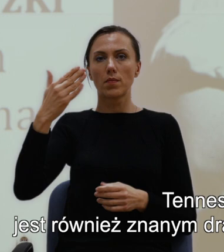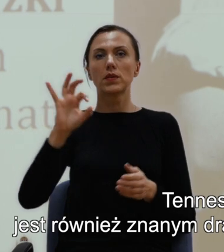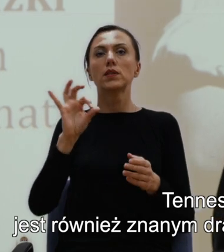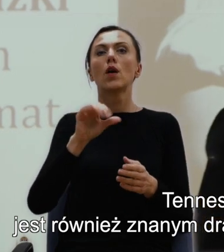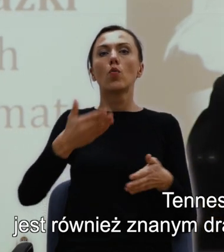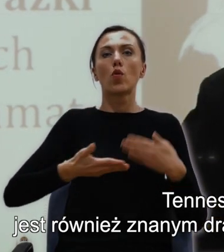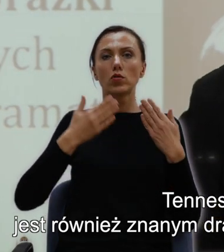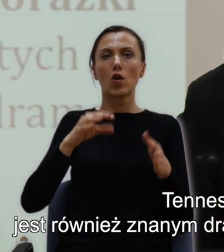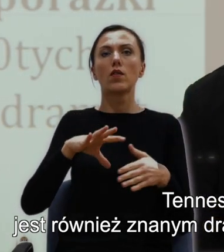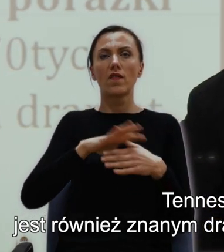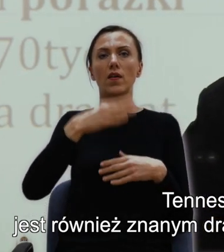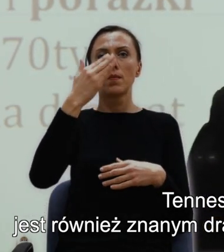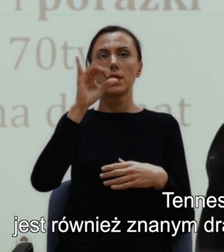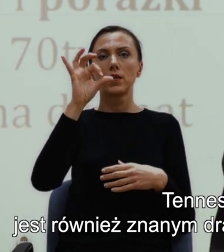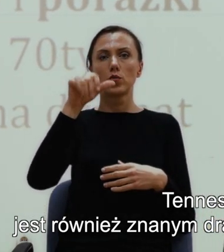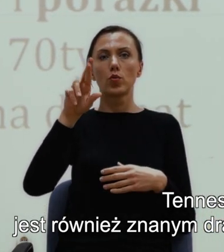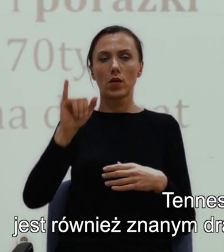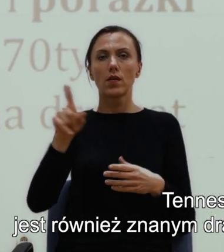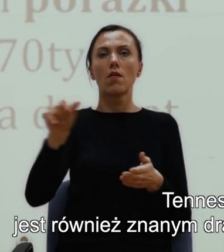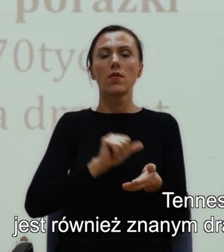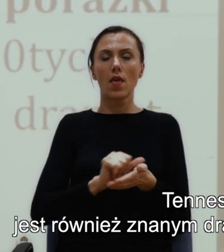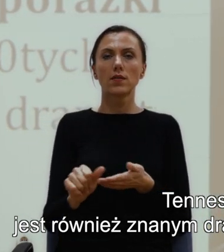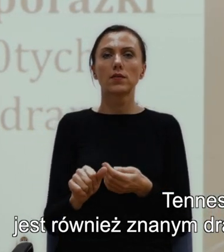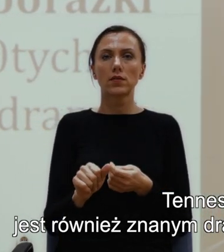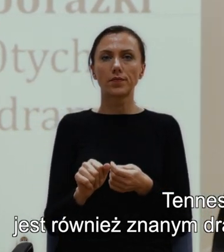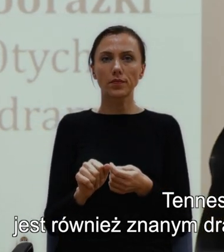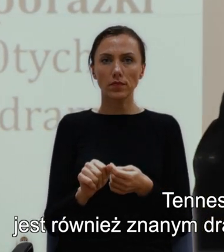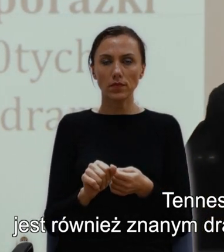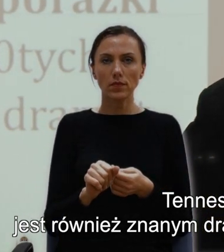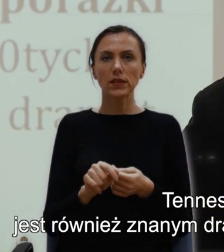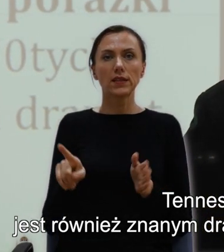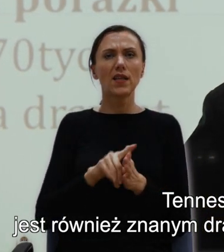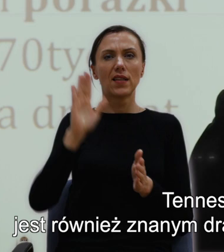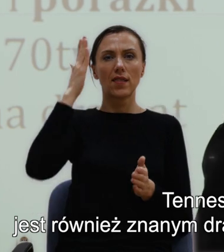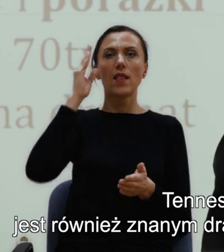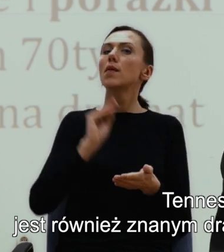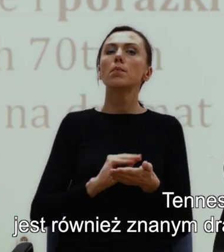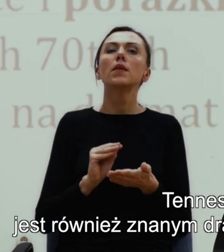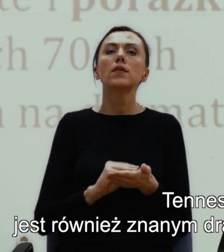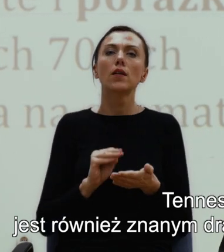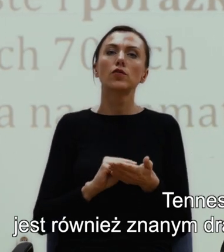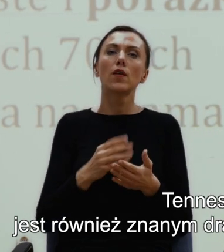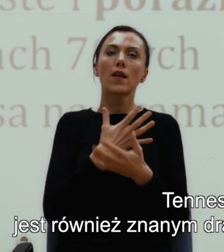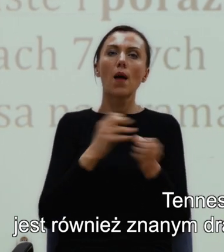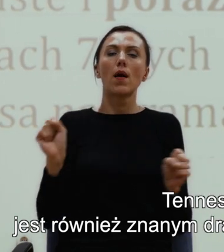również znanym pisarzem, dramatopisarzem i poetą